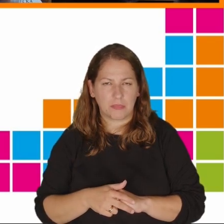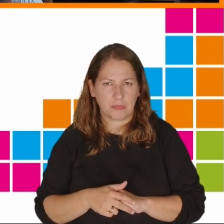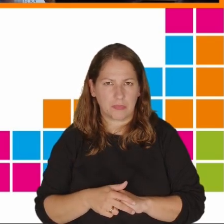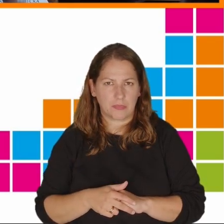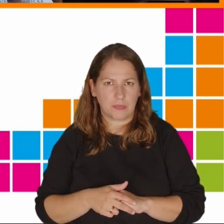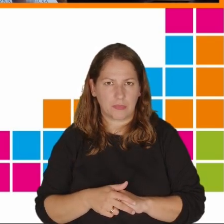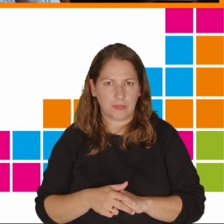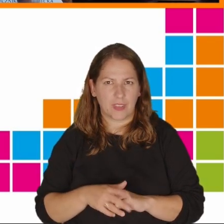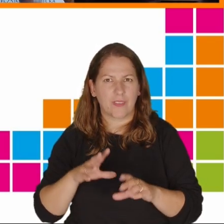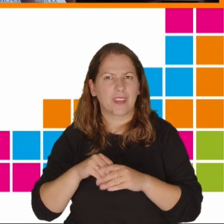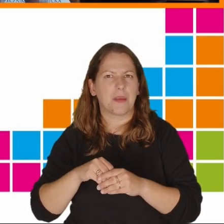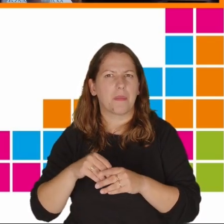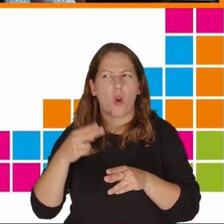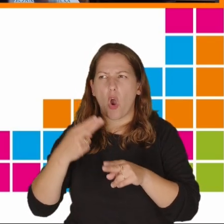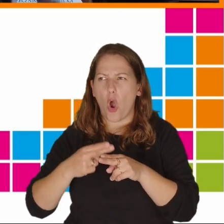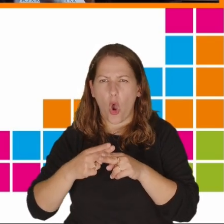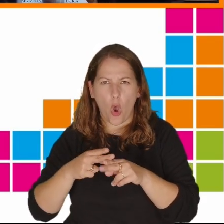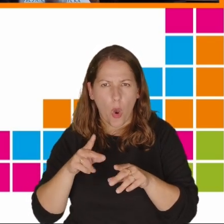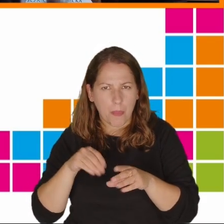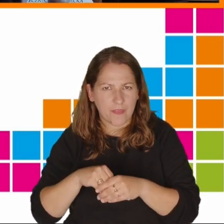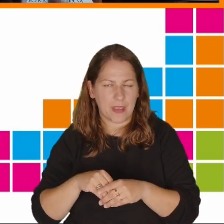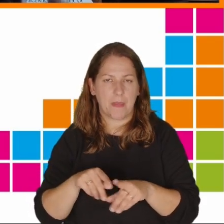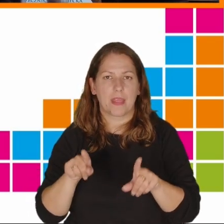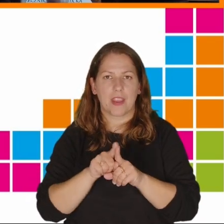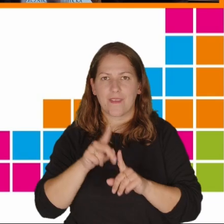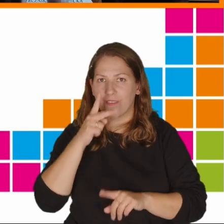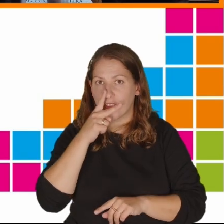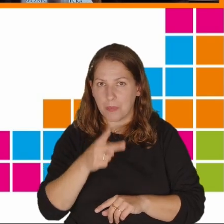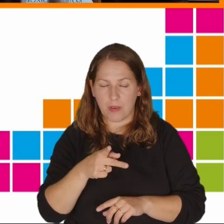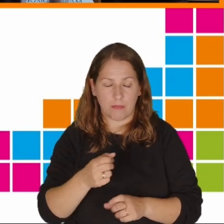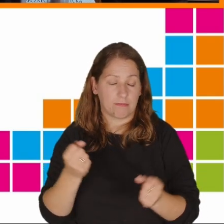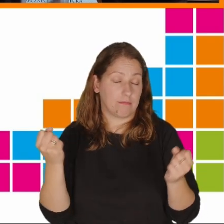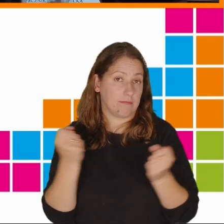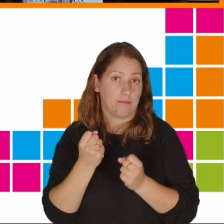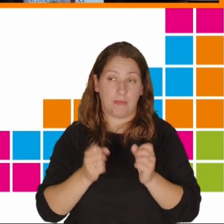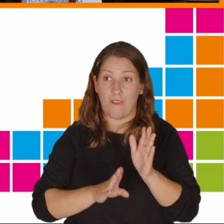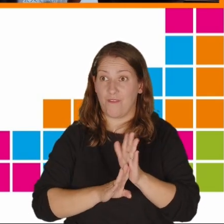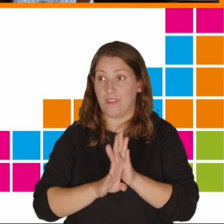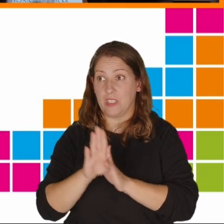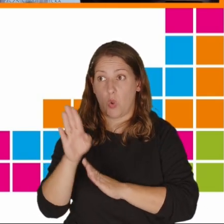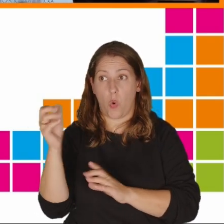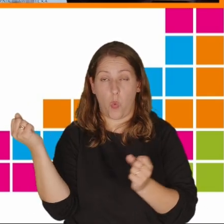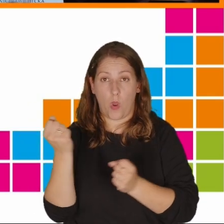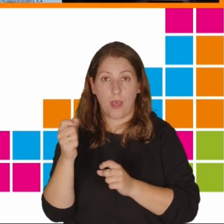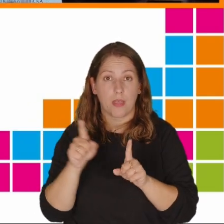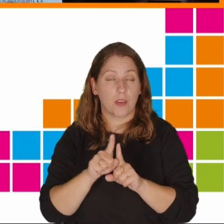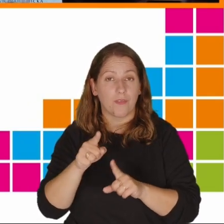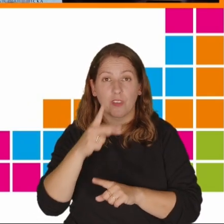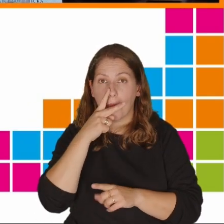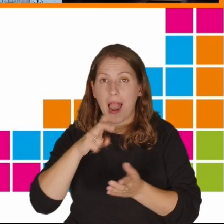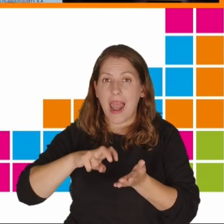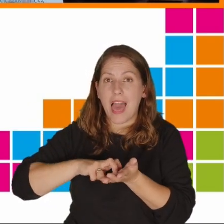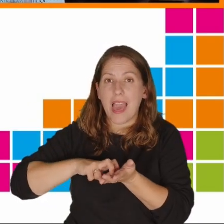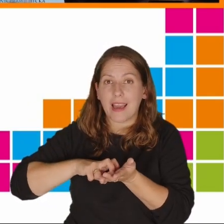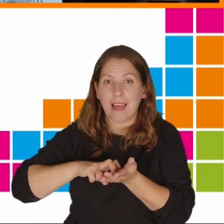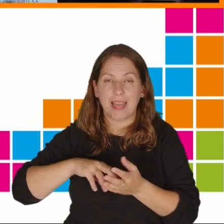chorób. Widzimy tutaj, że jest to bardzo wysokie. Przede wszystkim widzimy tutaj lęk